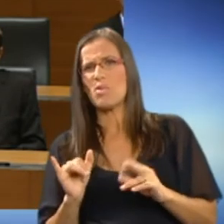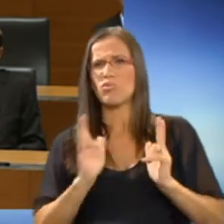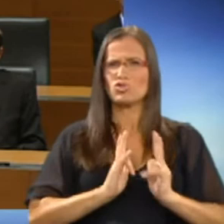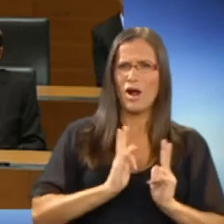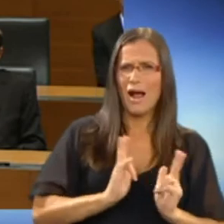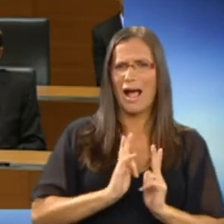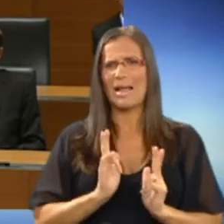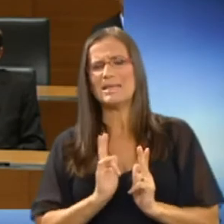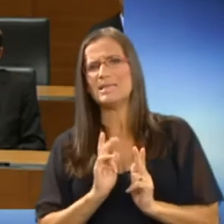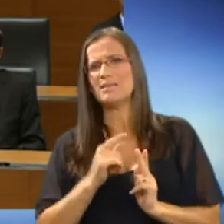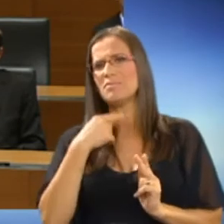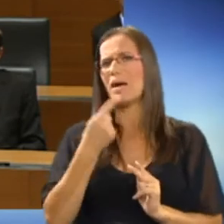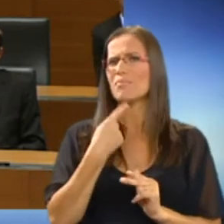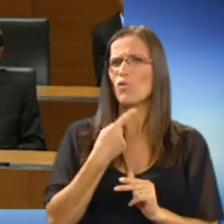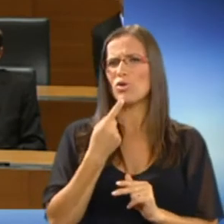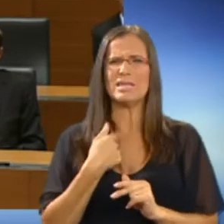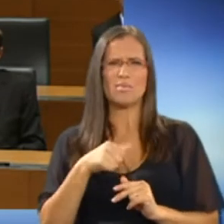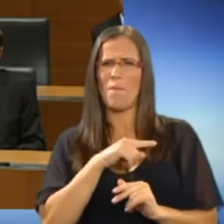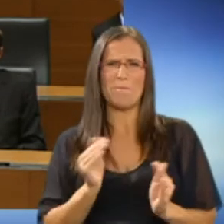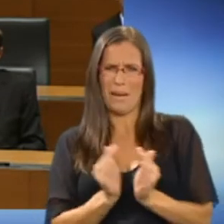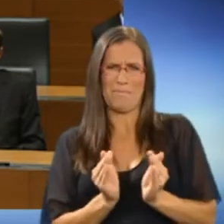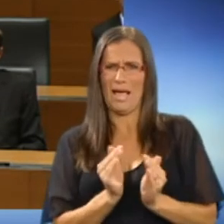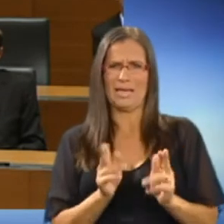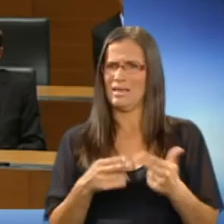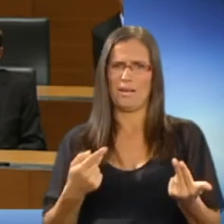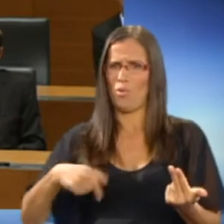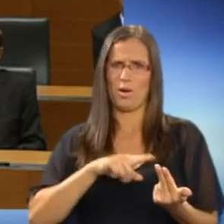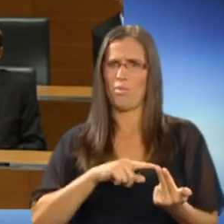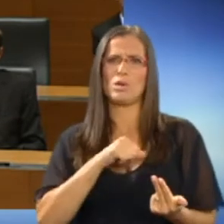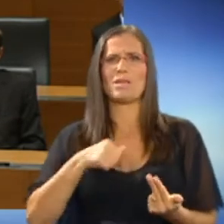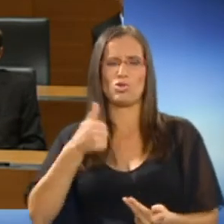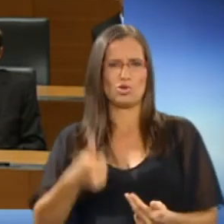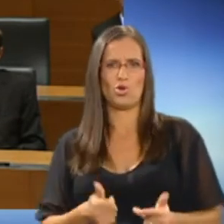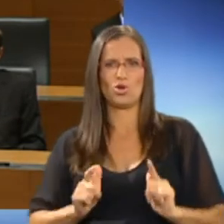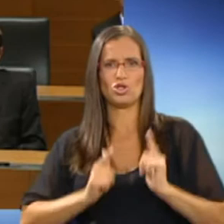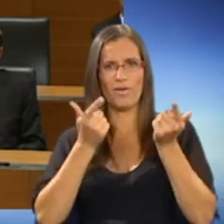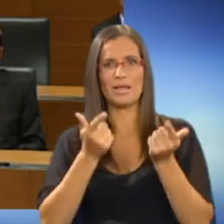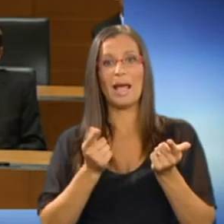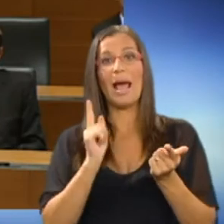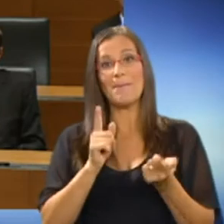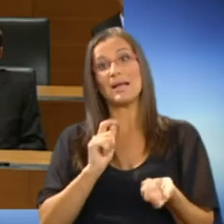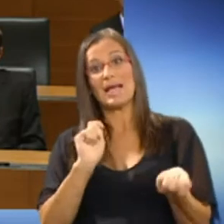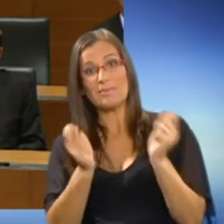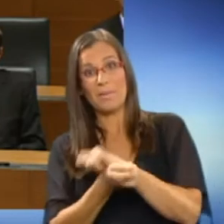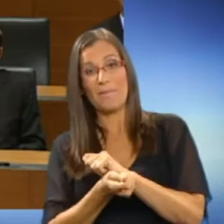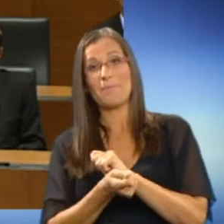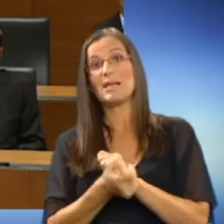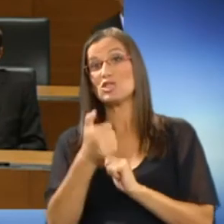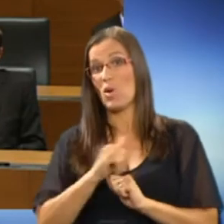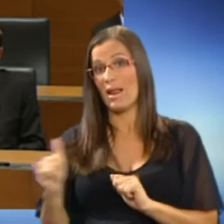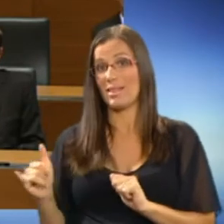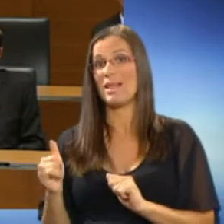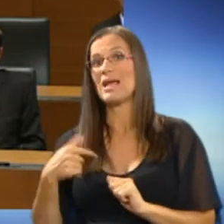prepričevali, da smo premajhni in ne moremo samostojno živeti, smo na prelomu stoletja izkoristili